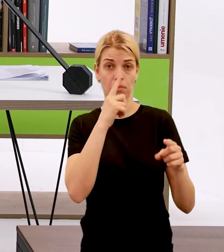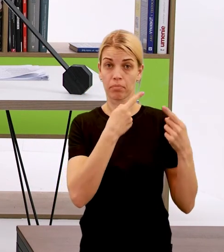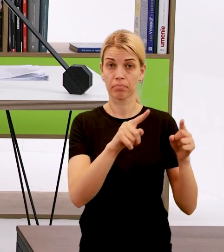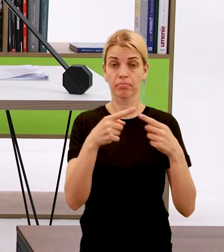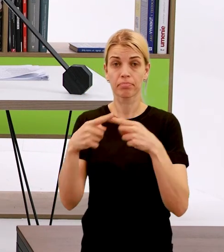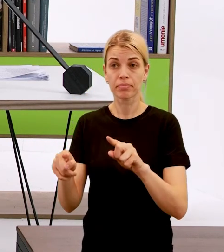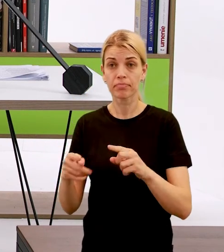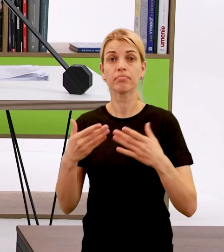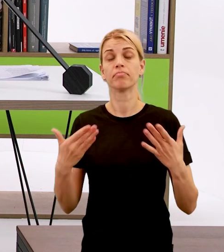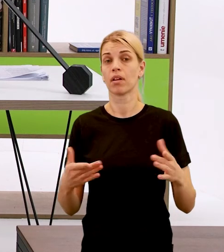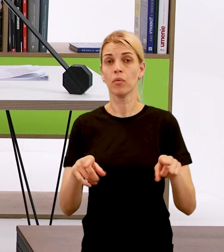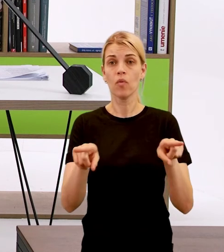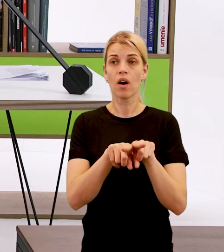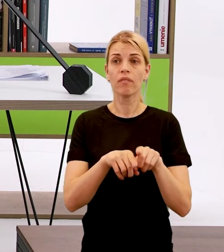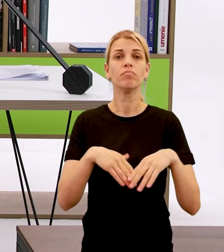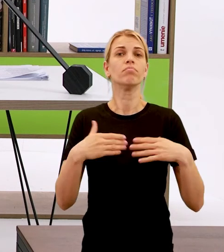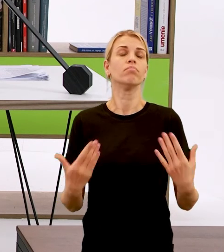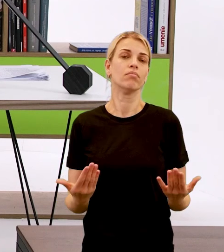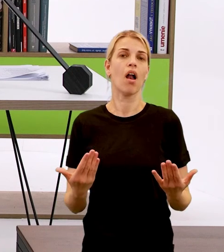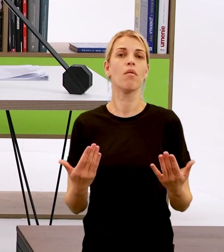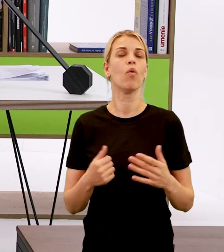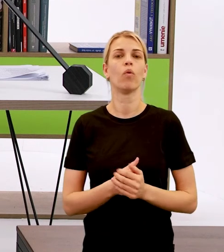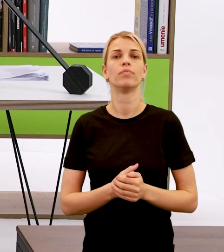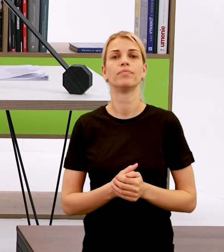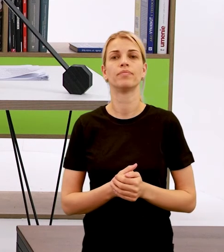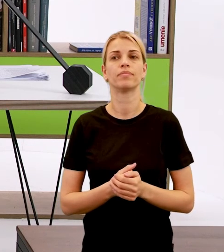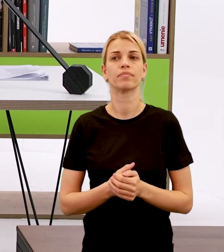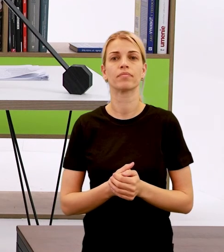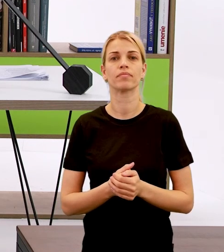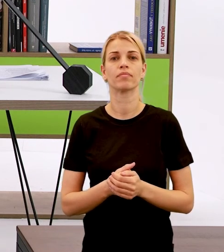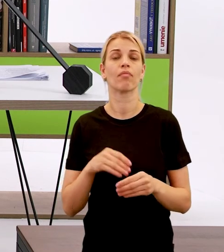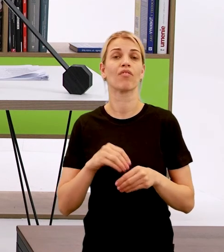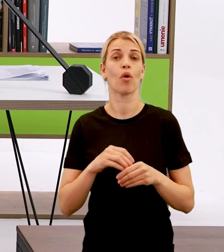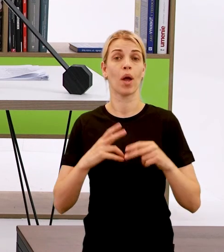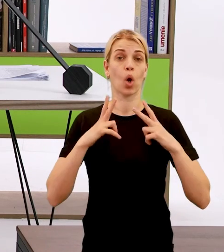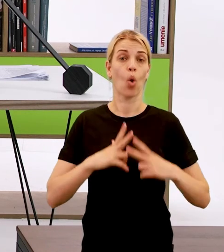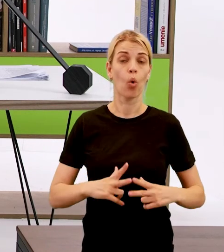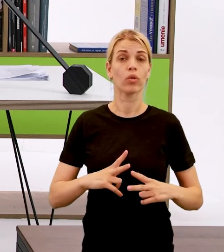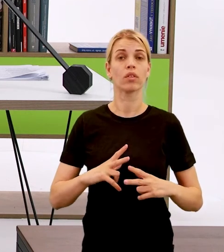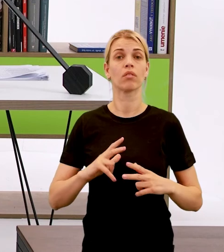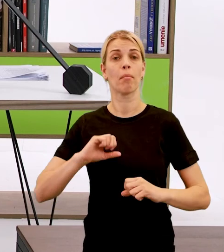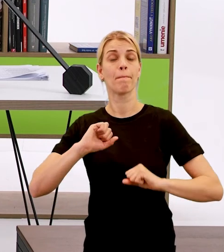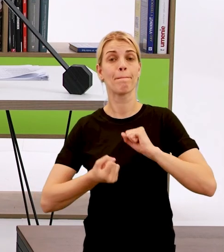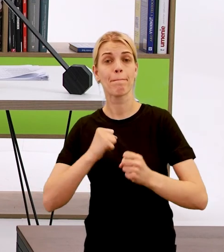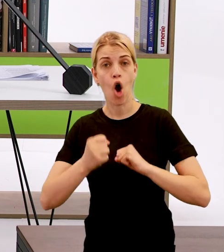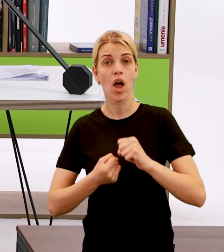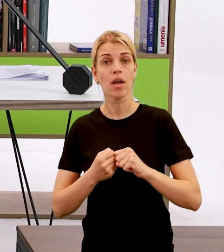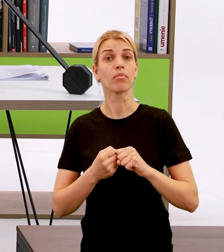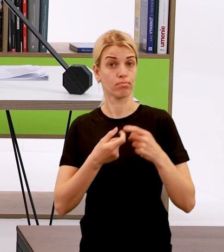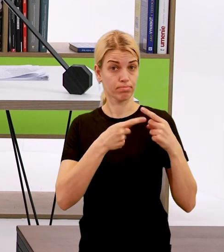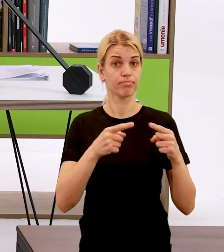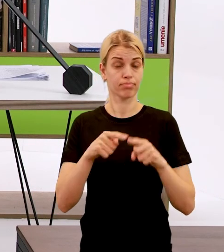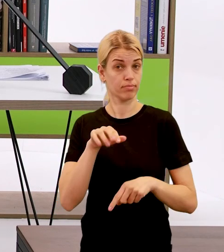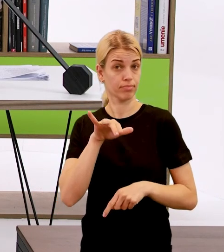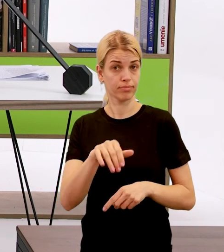napríklad v pohľaví alebo či je rozdiel v tepe v kľude, v pokoji alebo po fyzickej námahe. Svoje zistenia